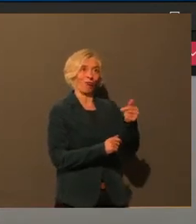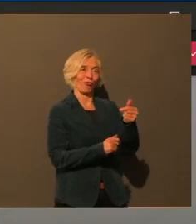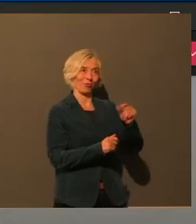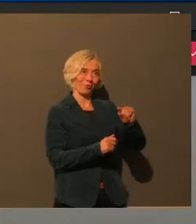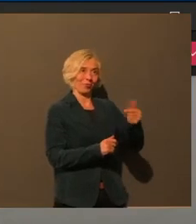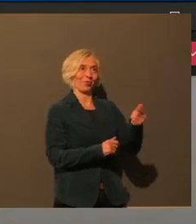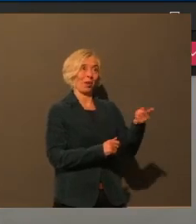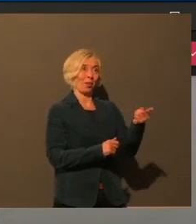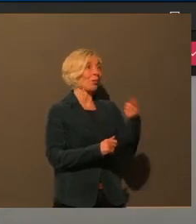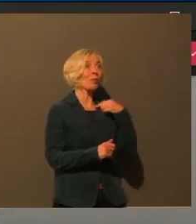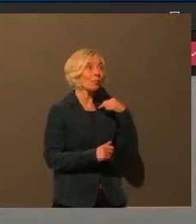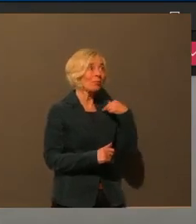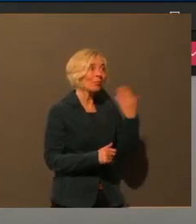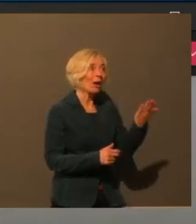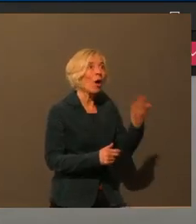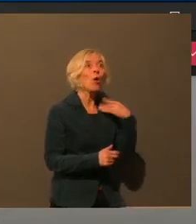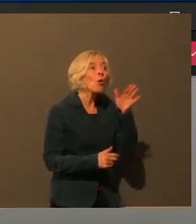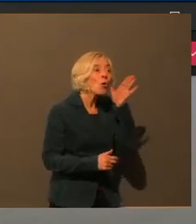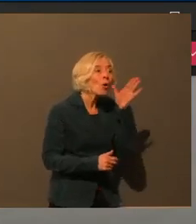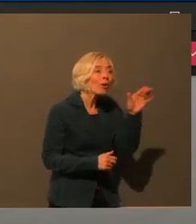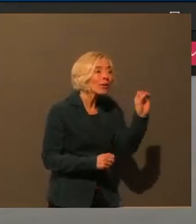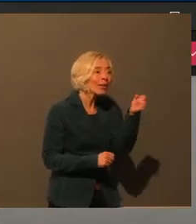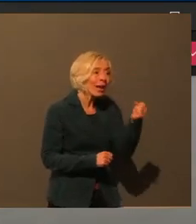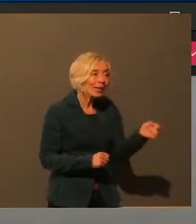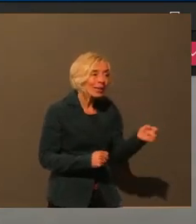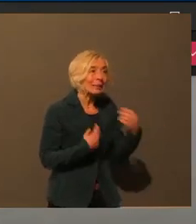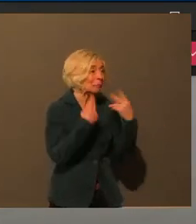Ich höre Sie nicht und ich sehe Sie gerade auch noch nicht.